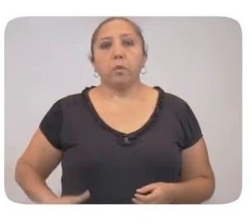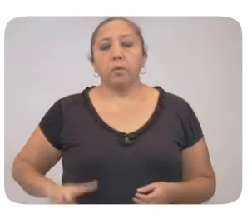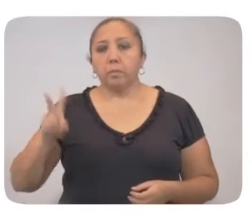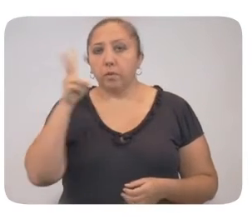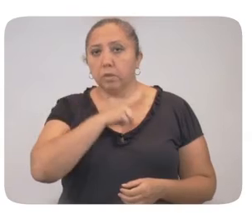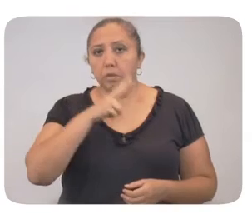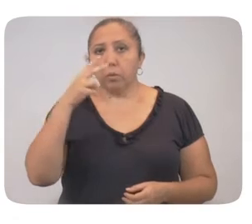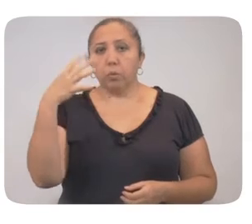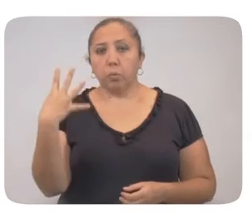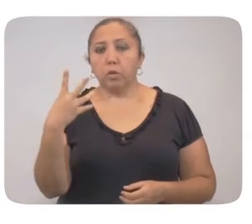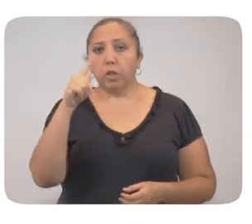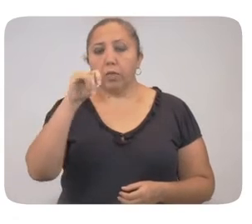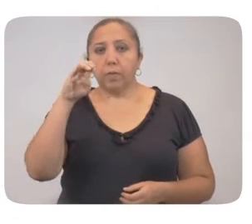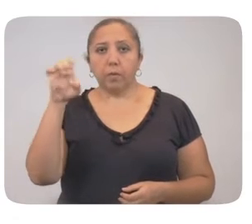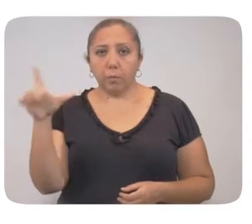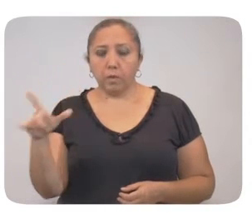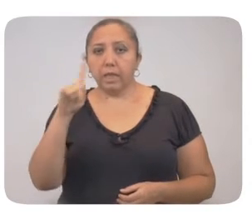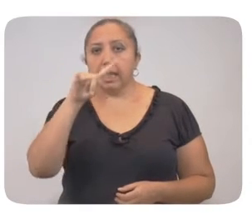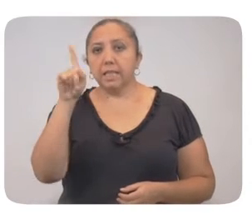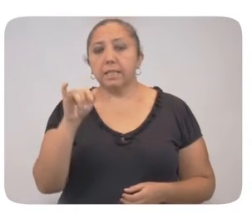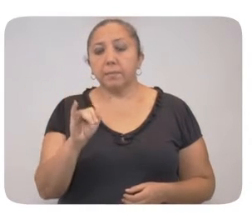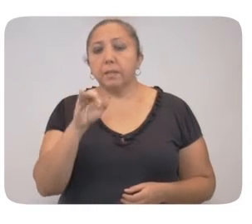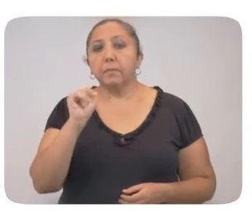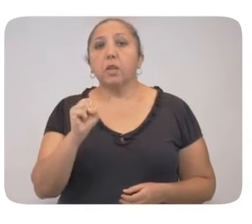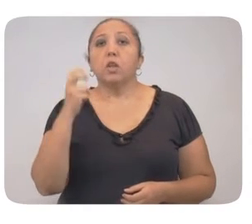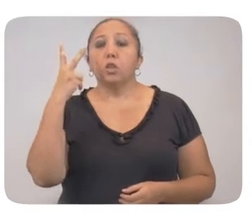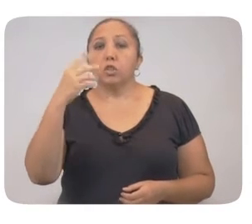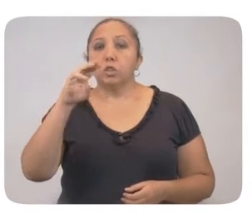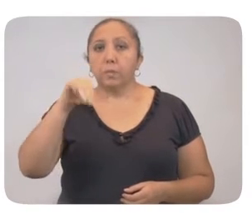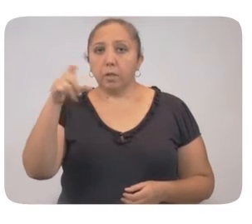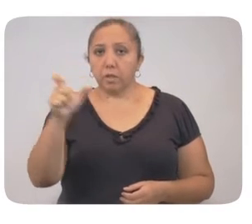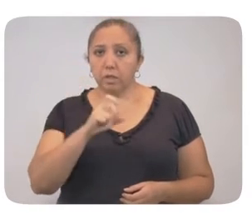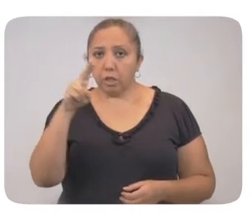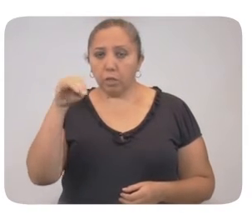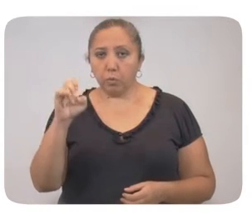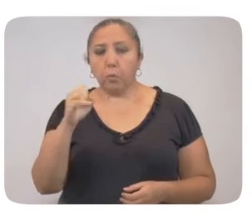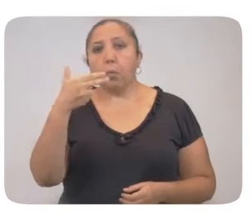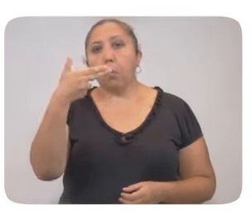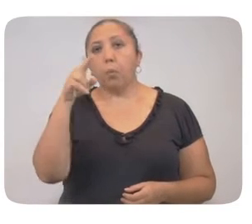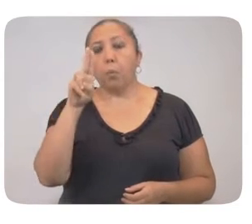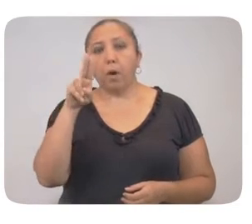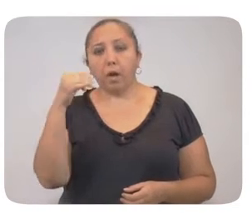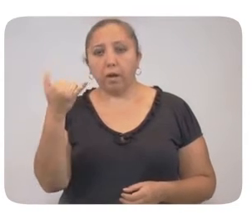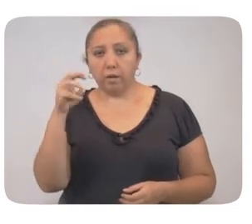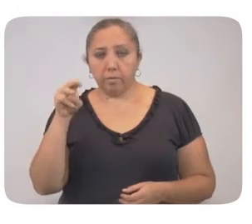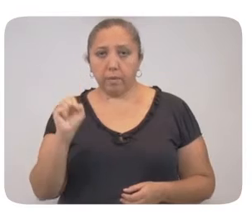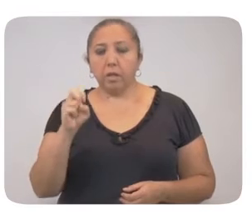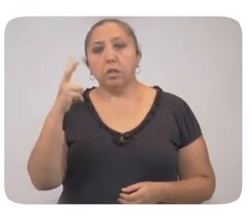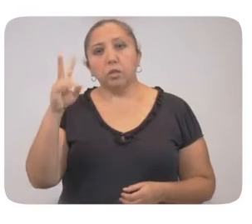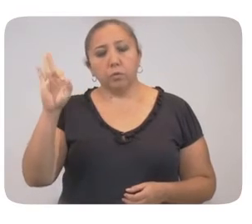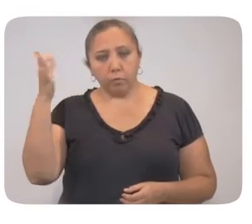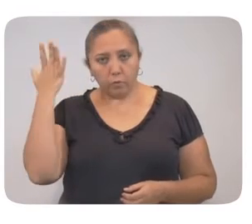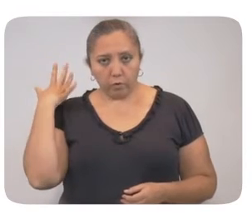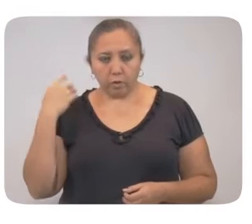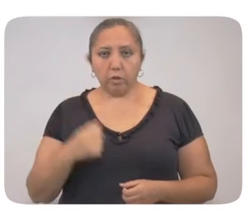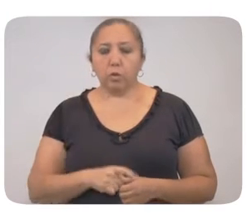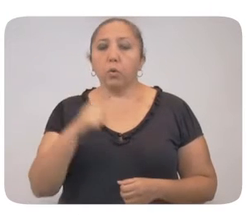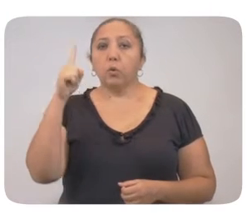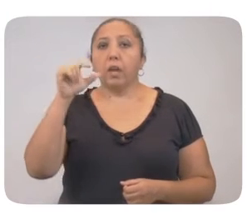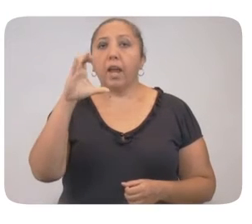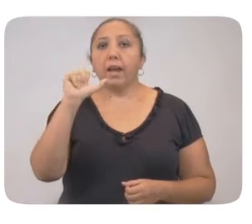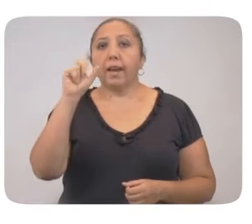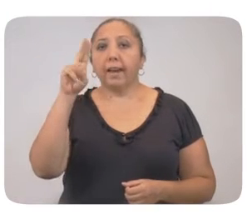tinumbia, tel tishkoko, sokuchukik beyo, 3554 mako, pak actio leko kohanilo. 30 juntulule tanri tushutalo.